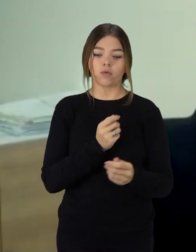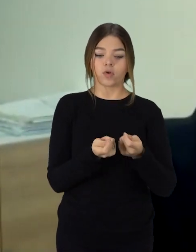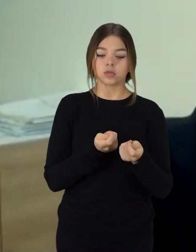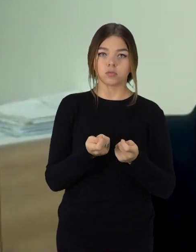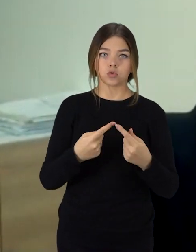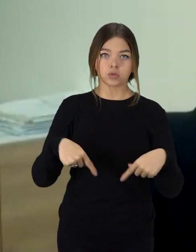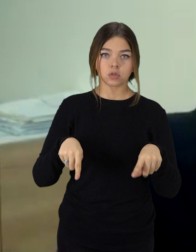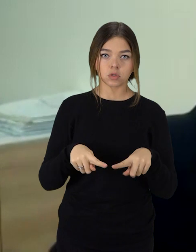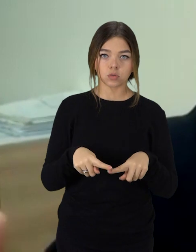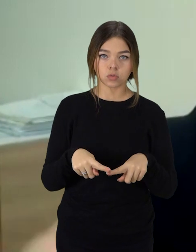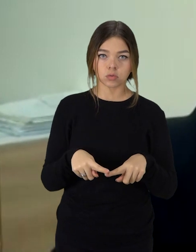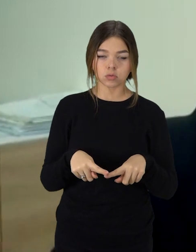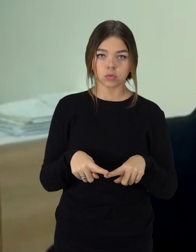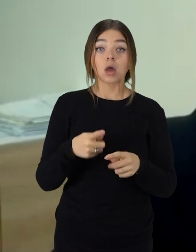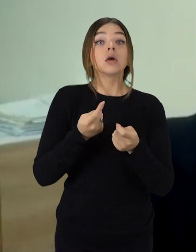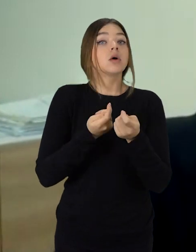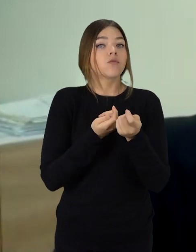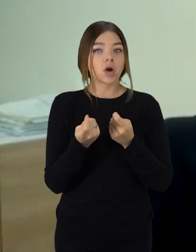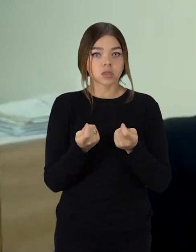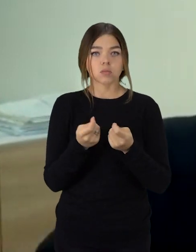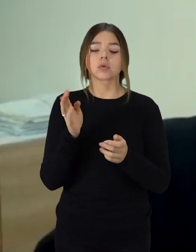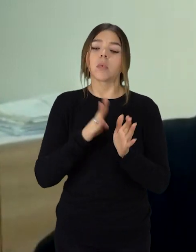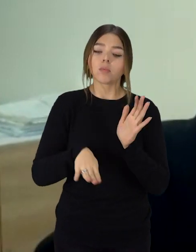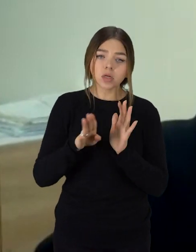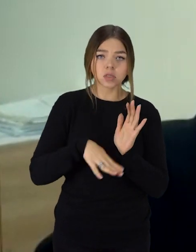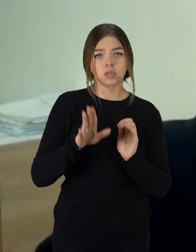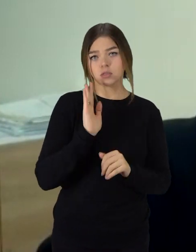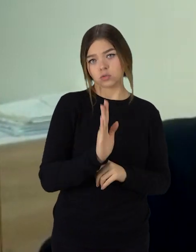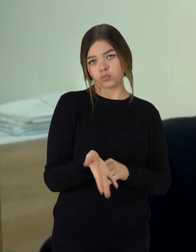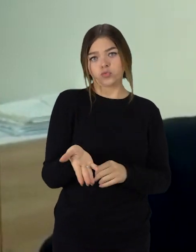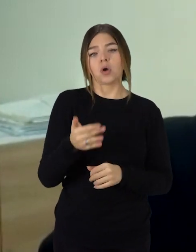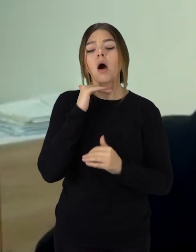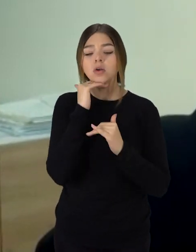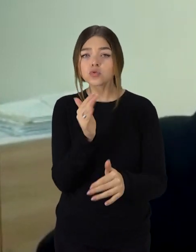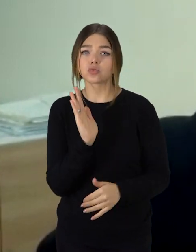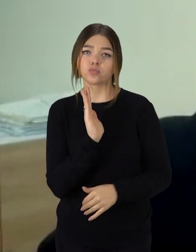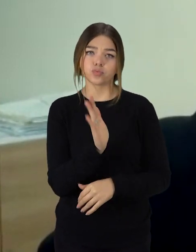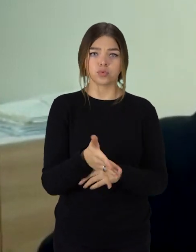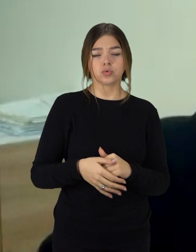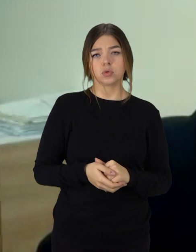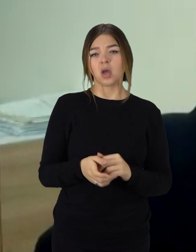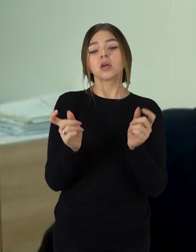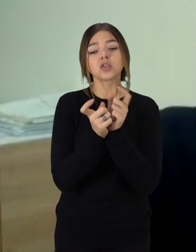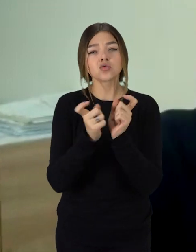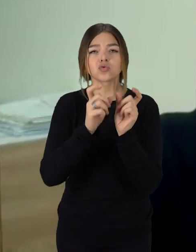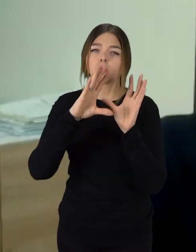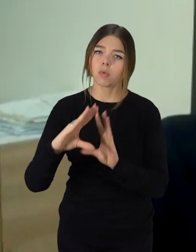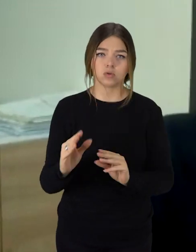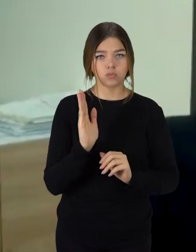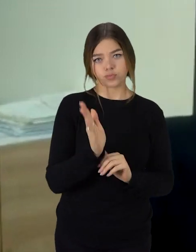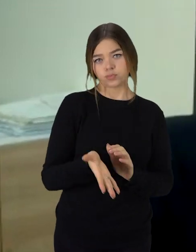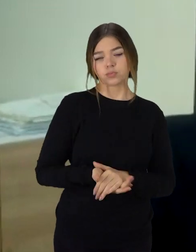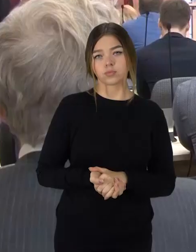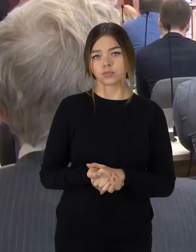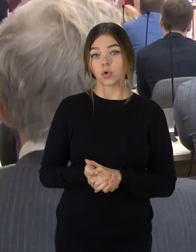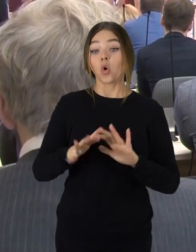skyrių, kurio valdymas tikrai galėtų būti paprastesnis, aiškesnis, pareigybį pasikirstimas ir mažiau šitų